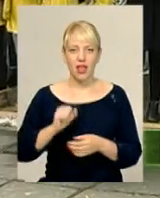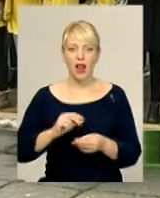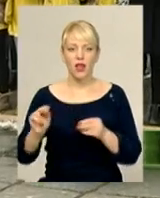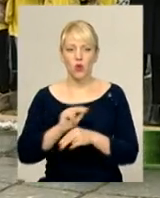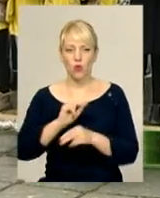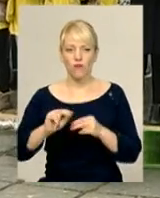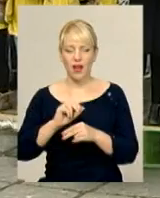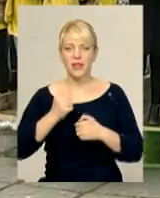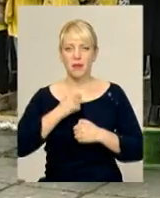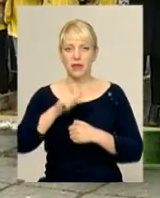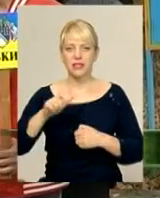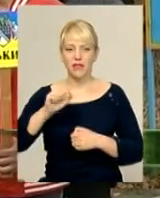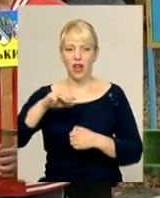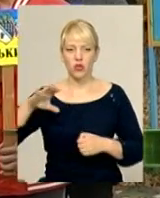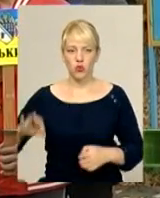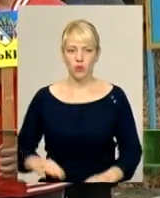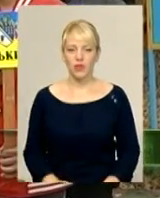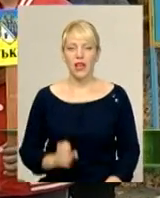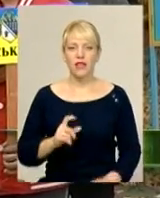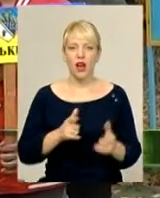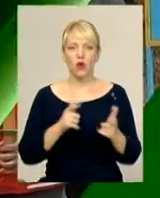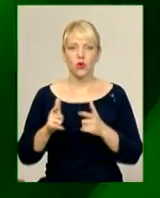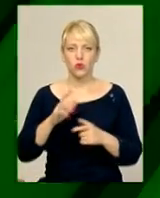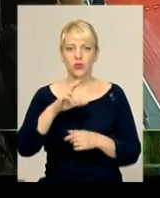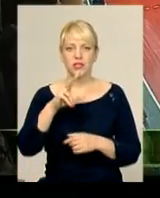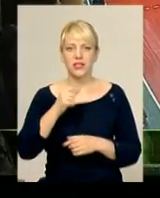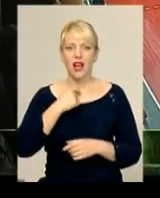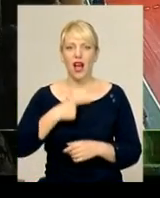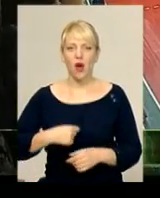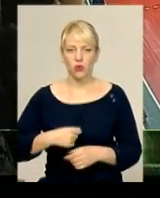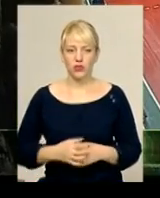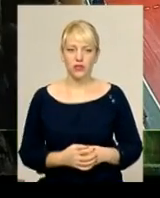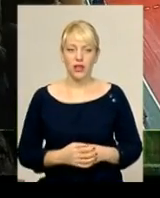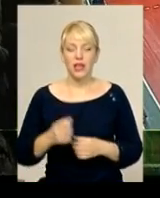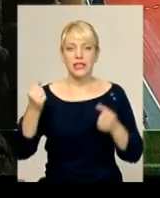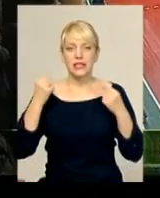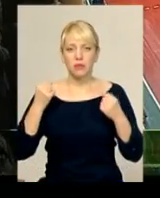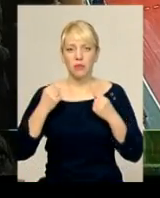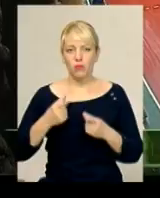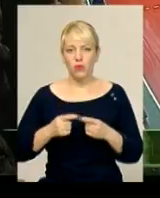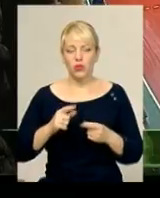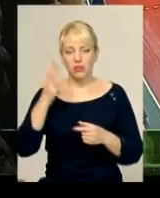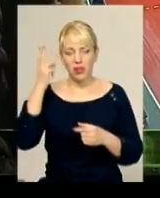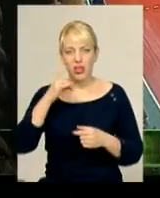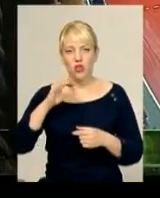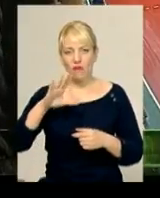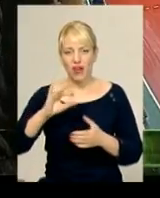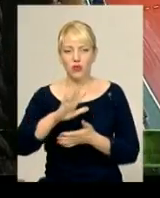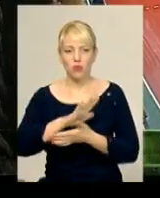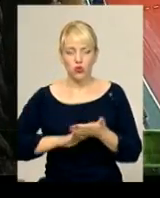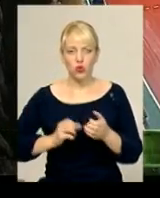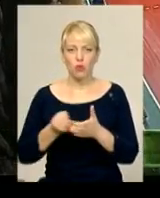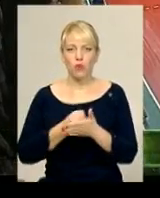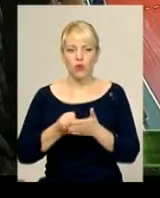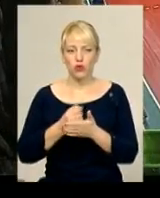Зліт соколів або як на Хмельниччині готують скаутів. Про спорт хмельницький новатор продовжить боротьбу за медалі Кубку України